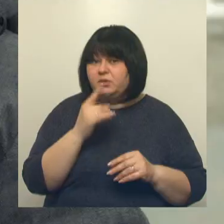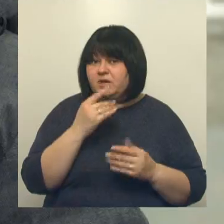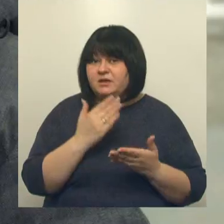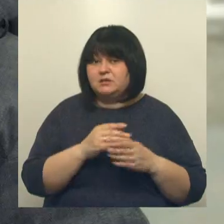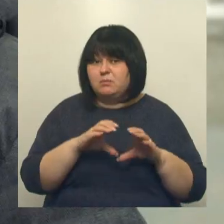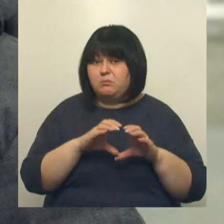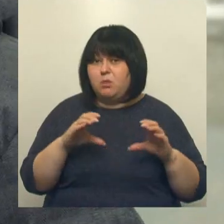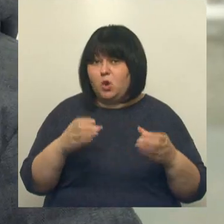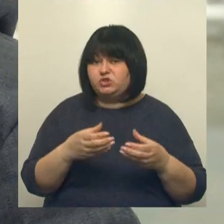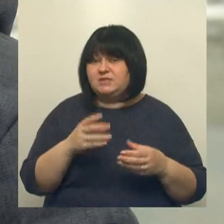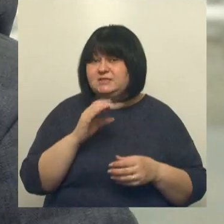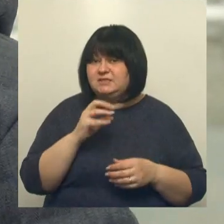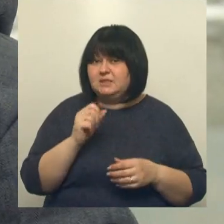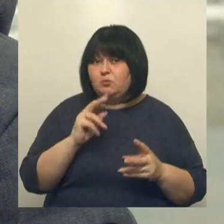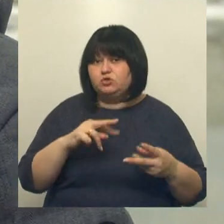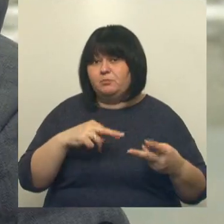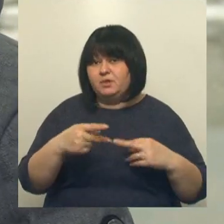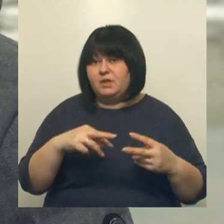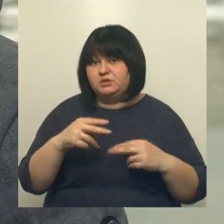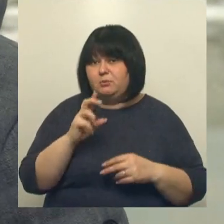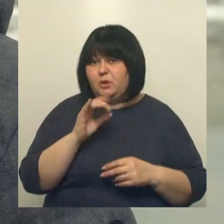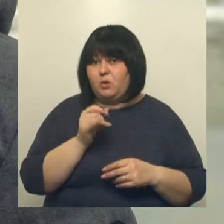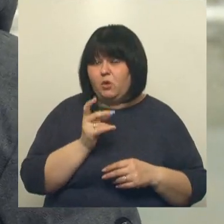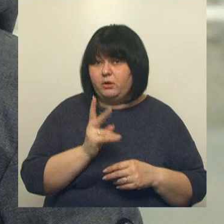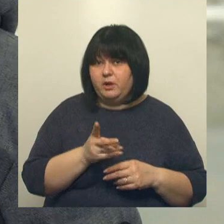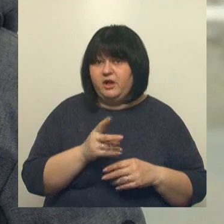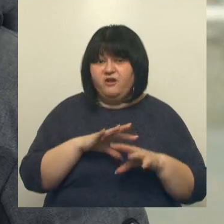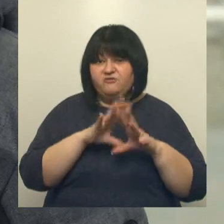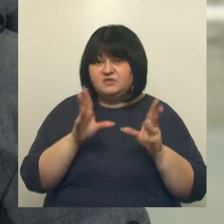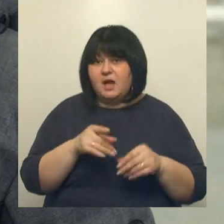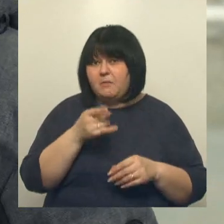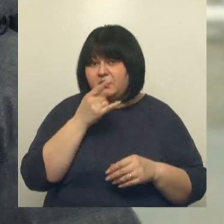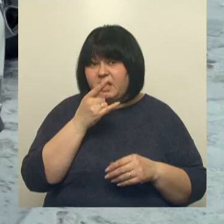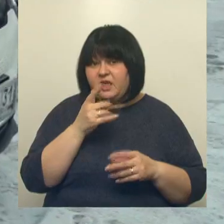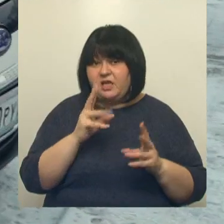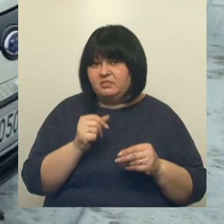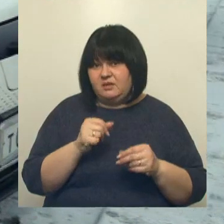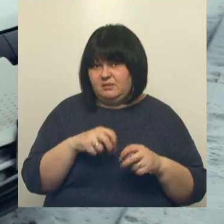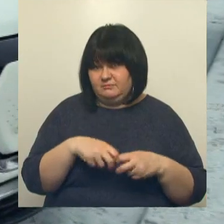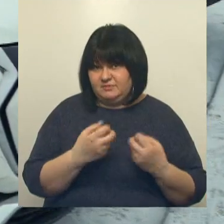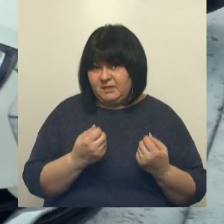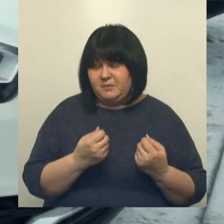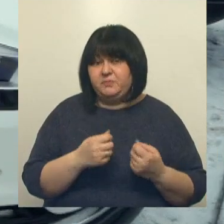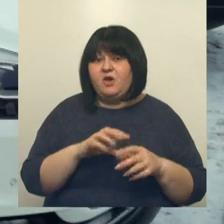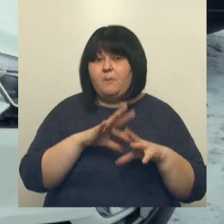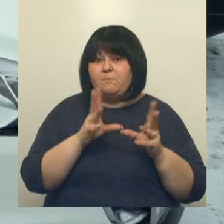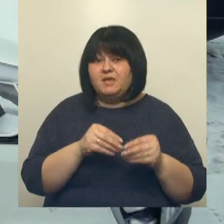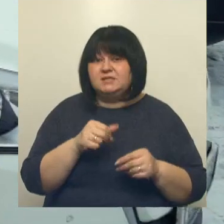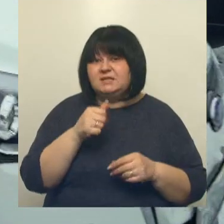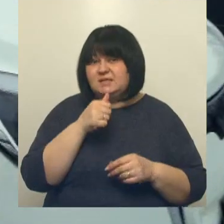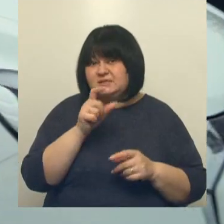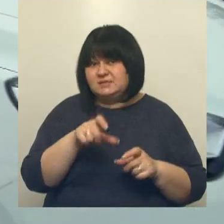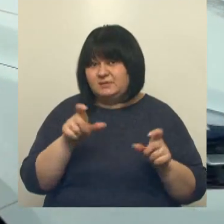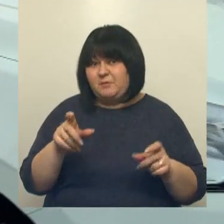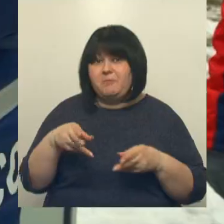система, и меняться могут блоки одни. То есть вся батарея разом не выходит из строя. Вместе с энергетиками мы проехали